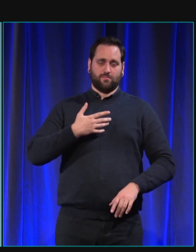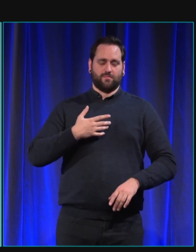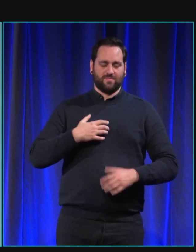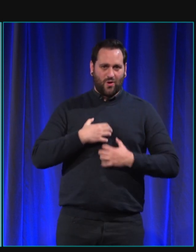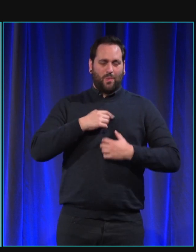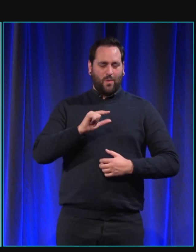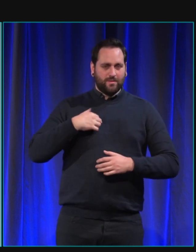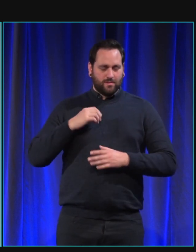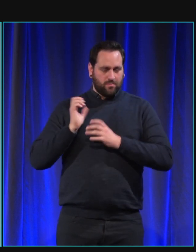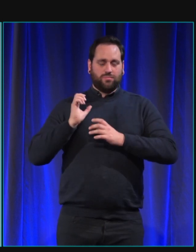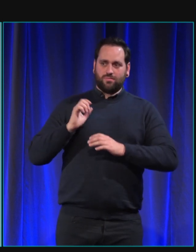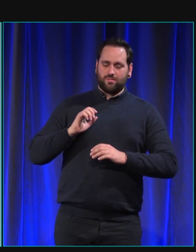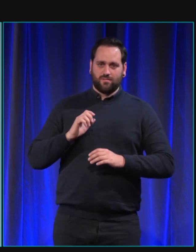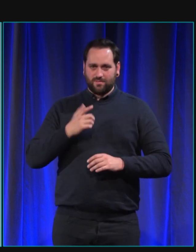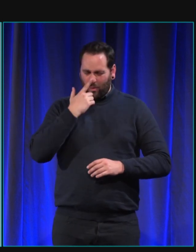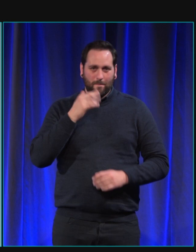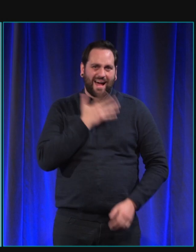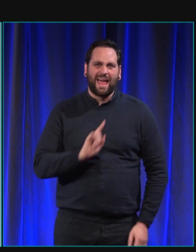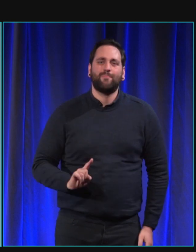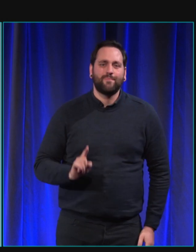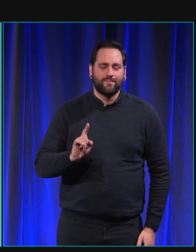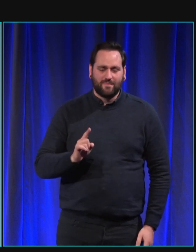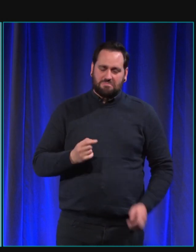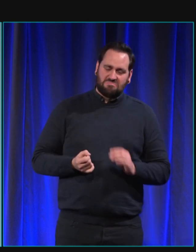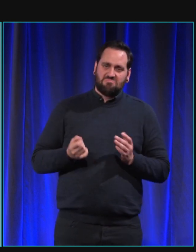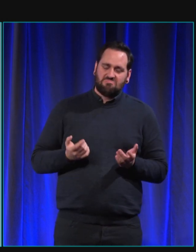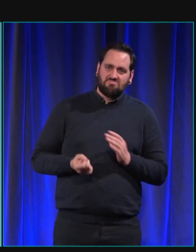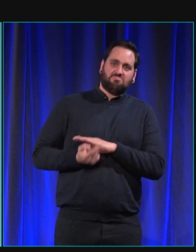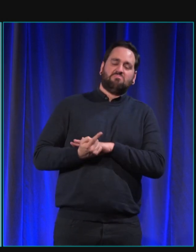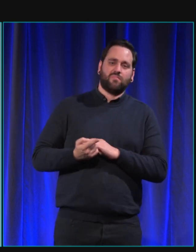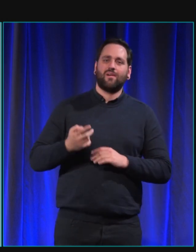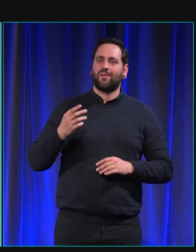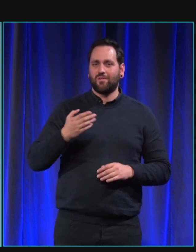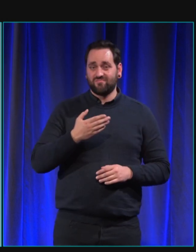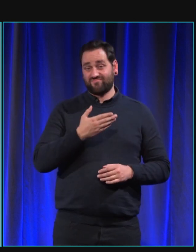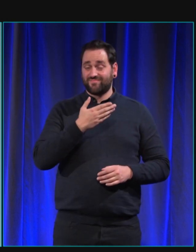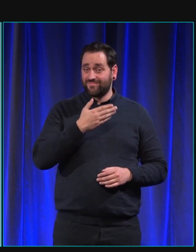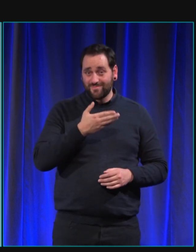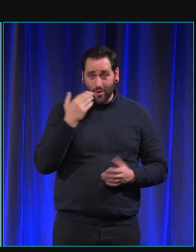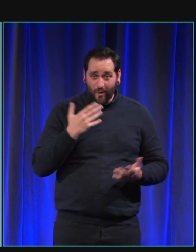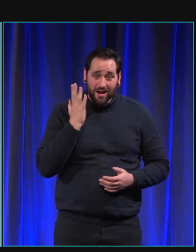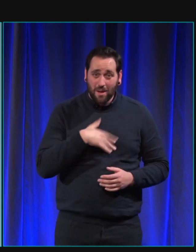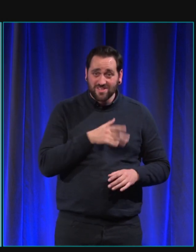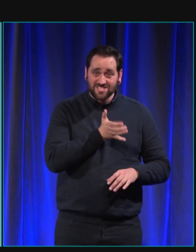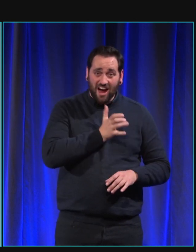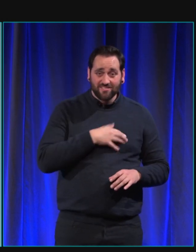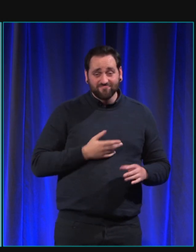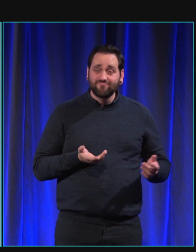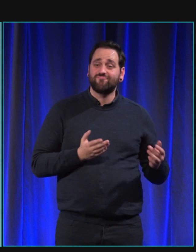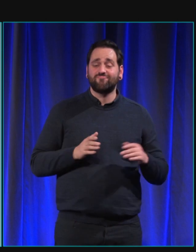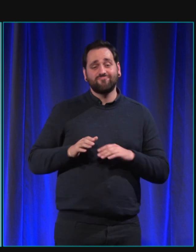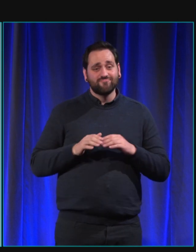J'ai testé et je vous assure. C'est assez particulier alors que là, vous avez un chien qui va dormir avec vous